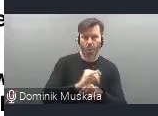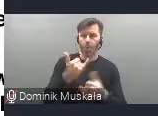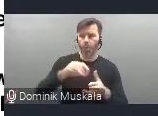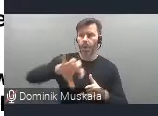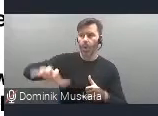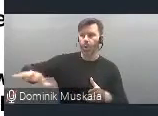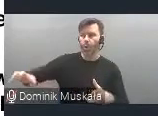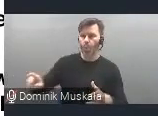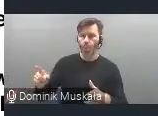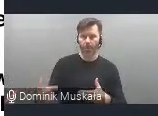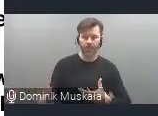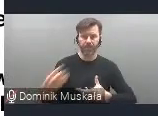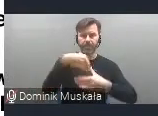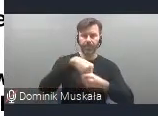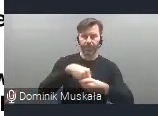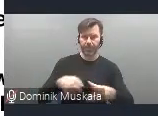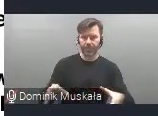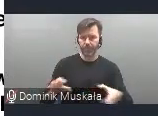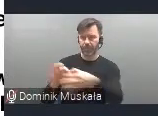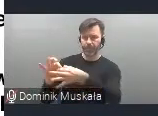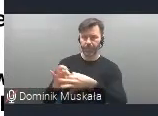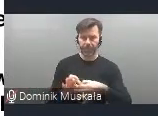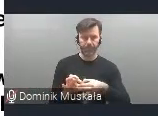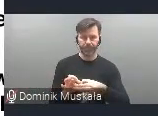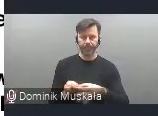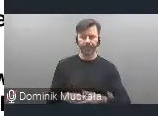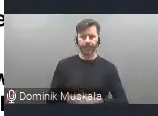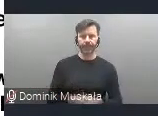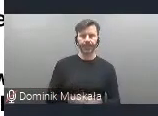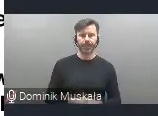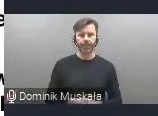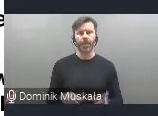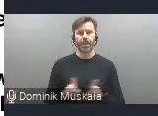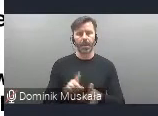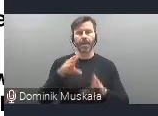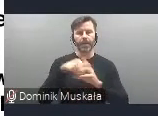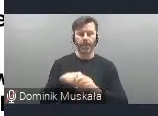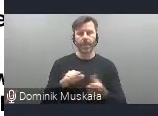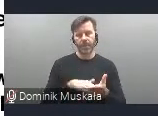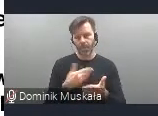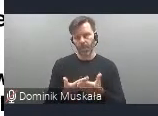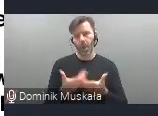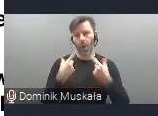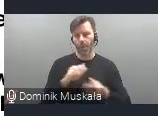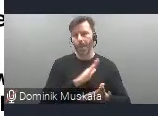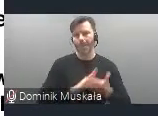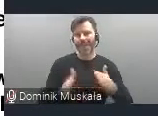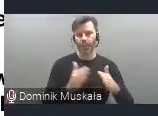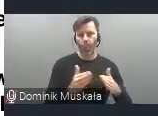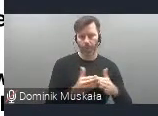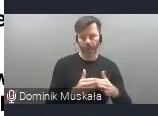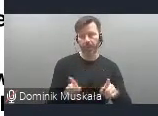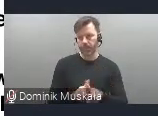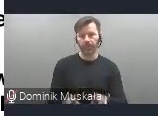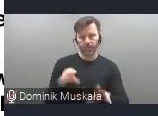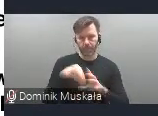są włączone, że także, nie wiem, na przykład osoby w kryzysie bezdomności są uwzględnione, nie uznane